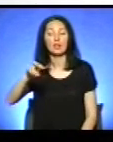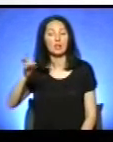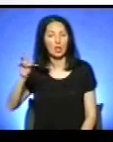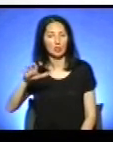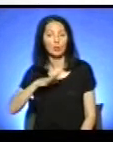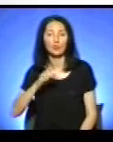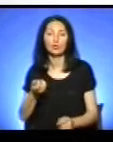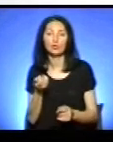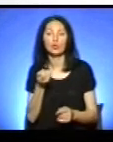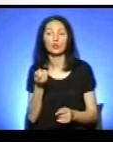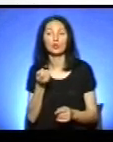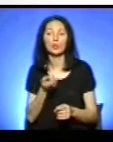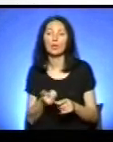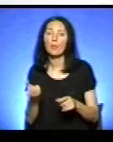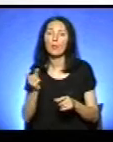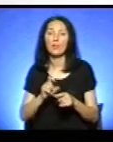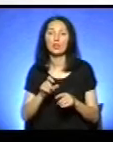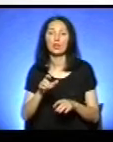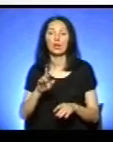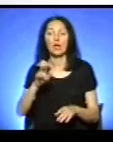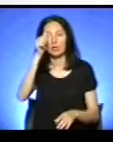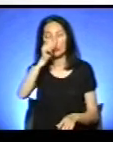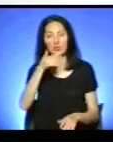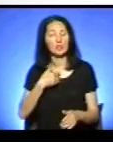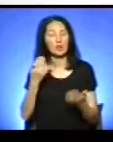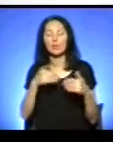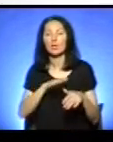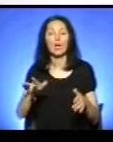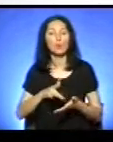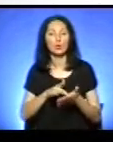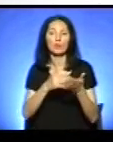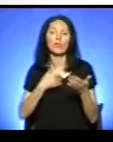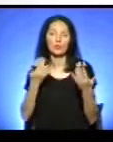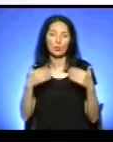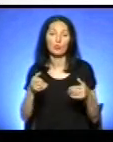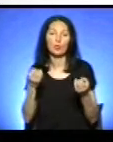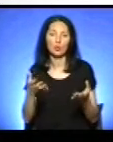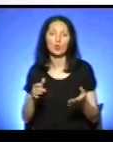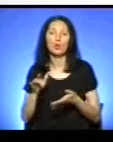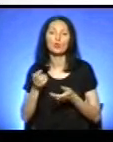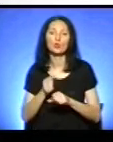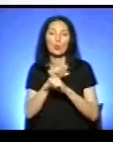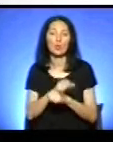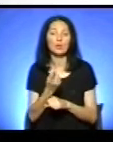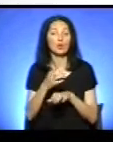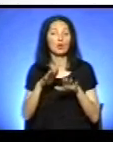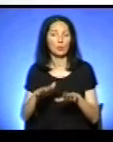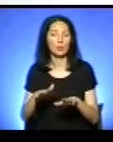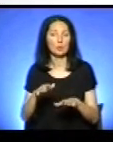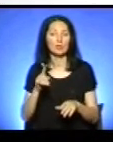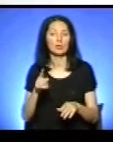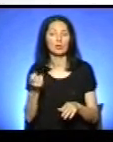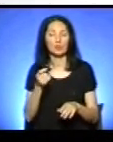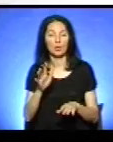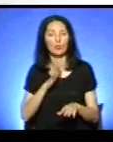довше, ніж місяць, тому що я вже не подорожував, я вже просто зупинився на одному місці, це вже та інша історія. Тому я там теж прибув